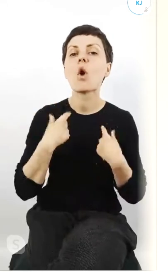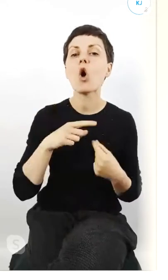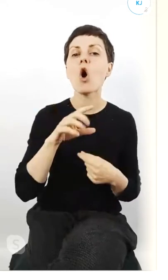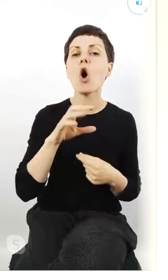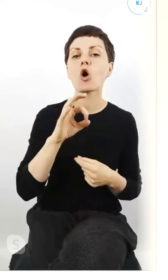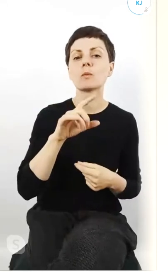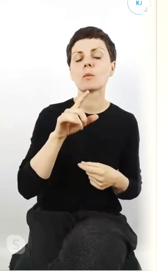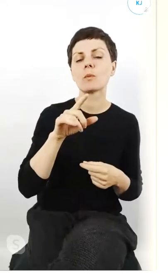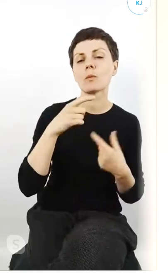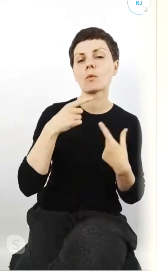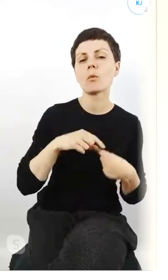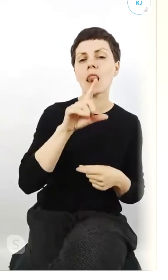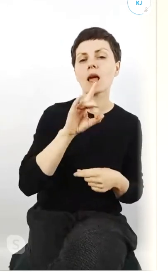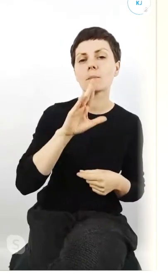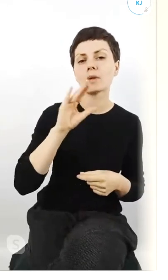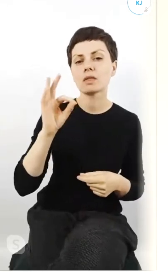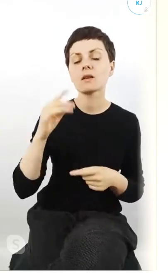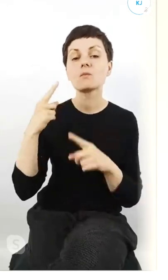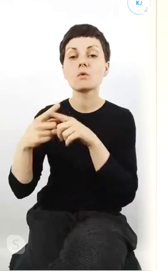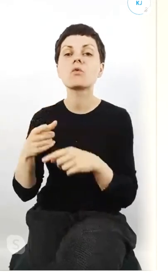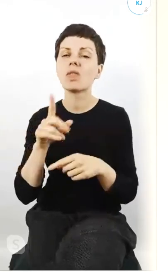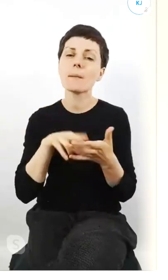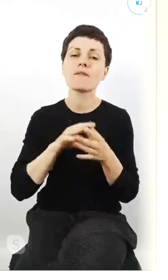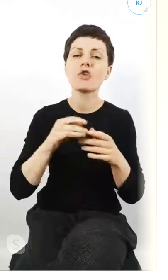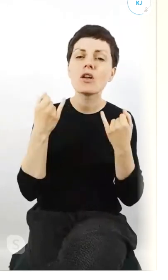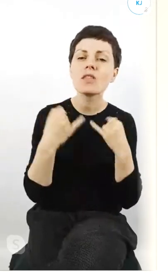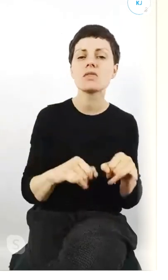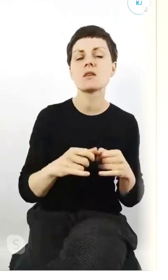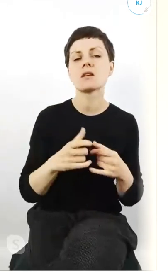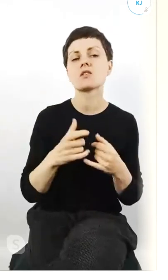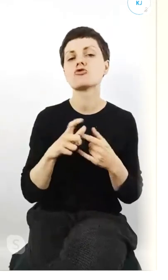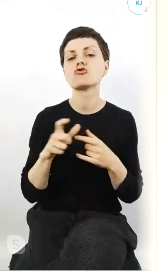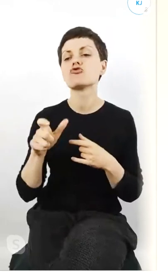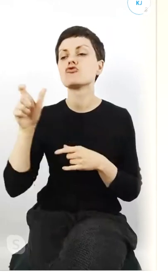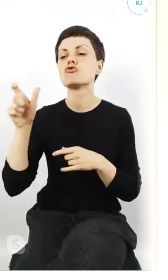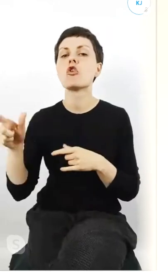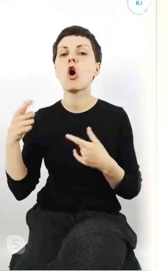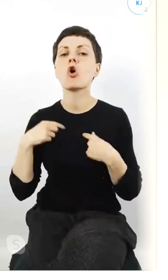jednak inna niż osób straight.